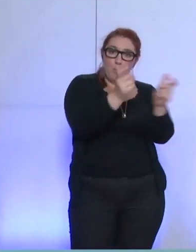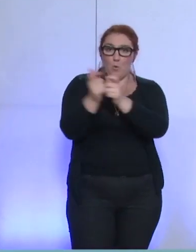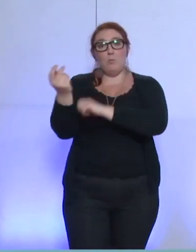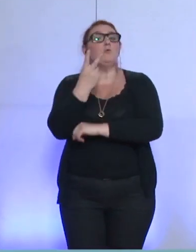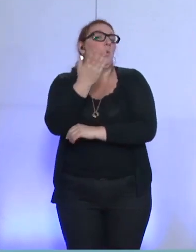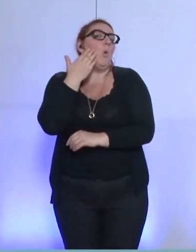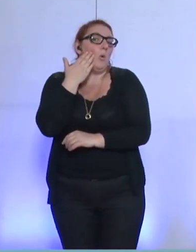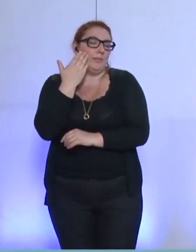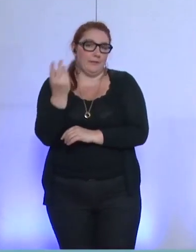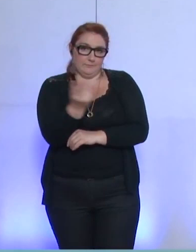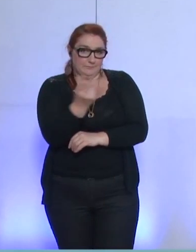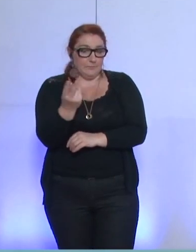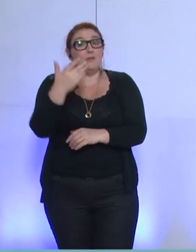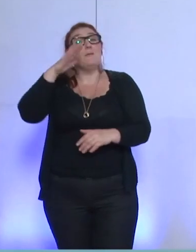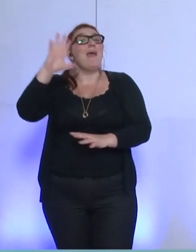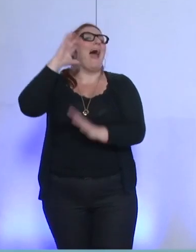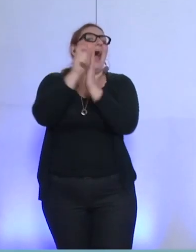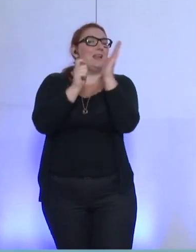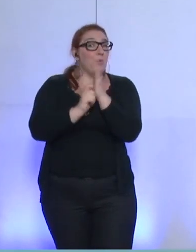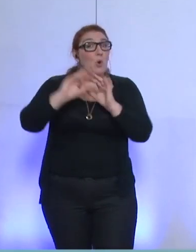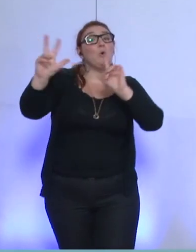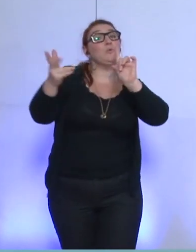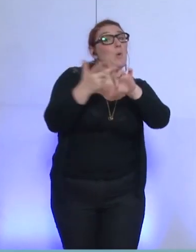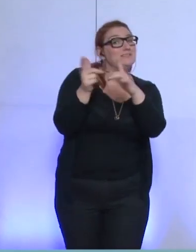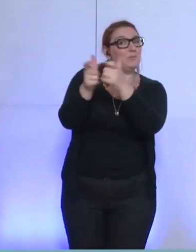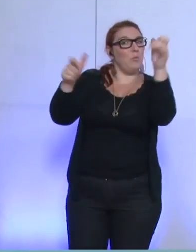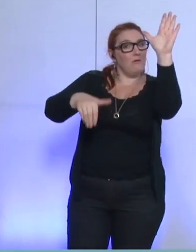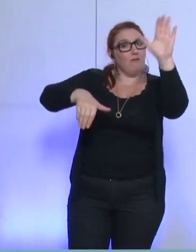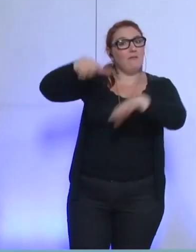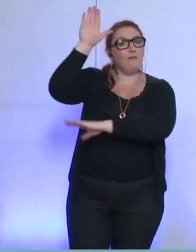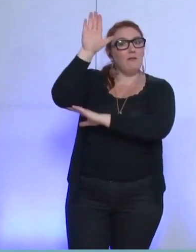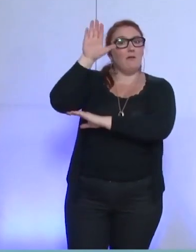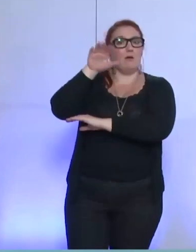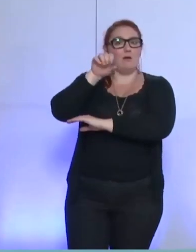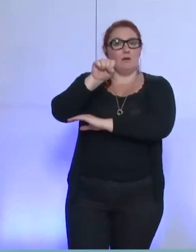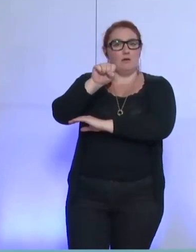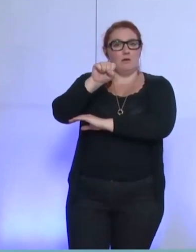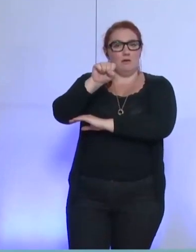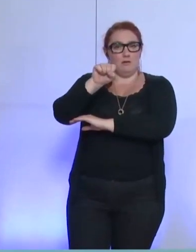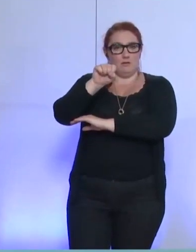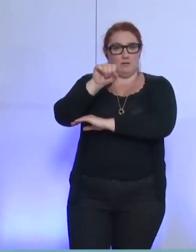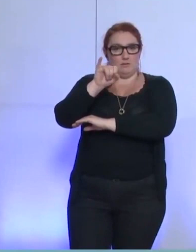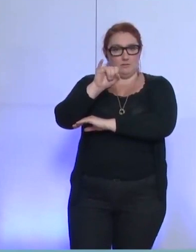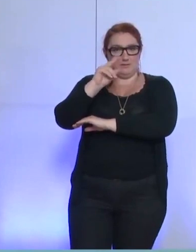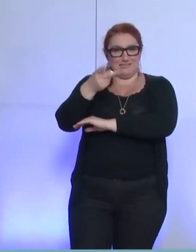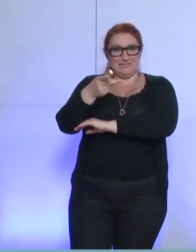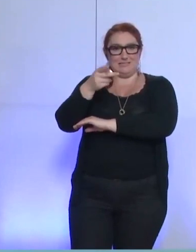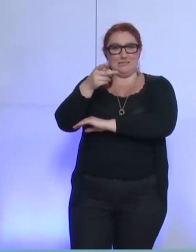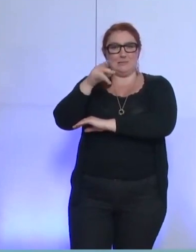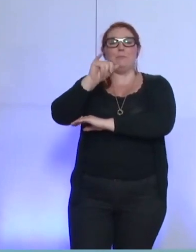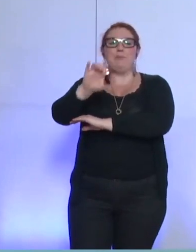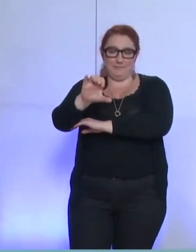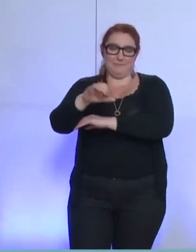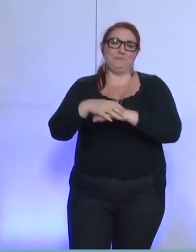sachez qu'à l'époque, il y eu également un troisième groupement, le groupement SPI, mais qui n'a pas donné suite. A alors